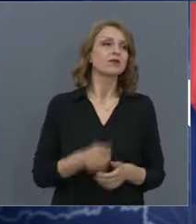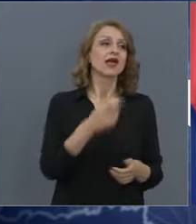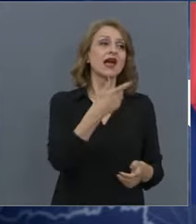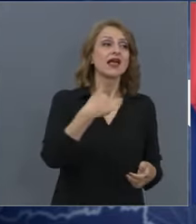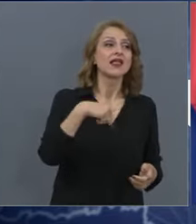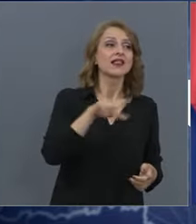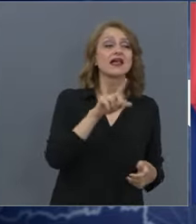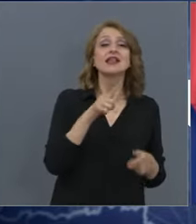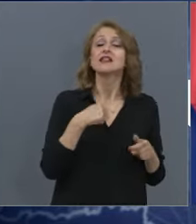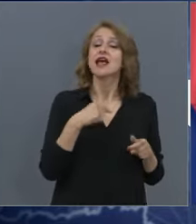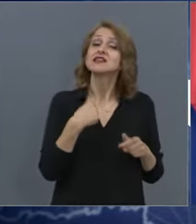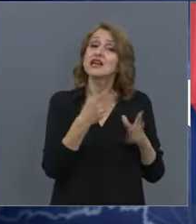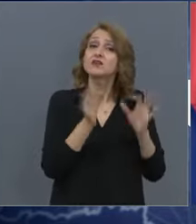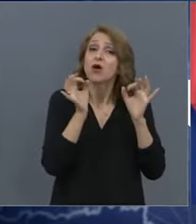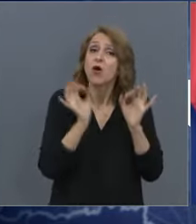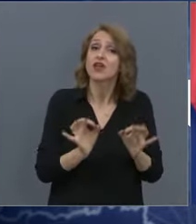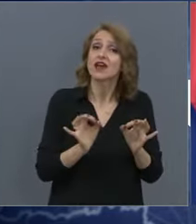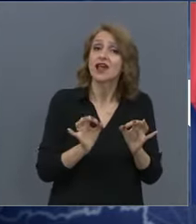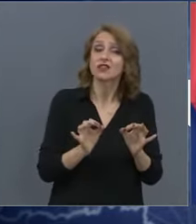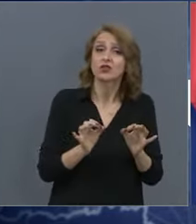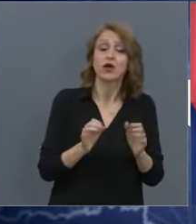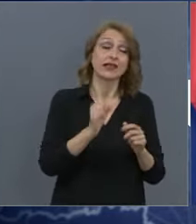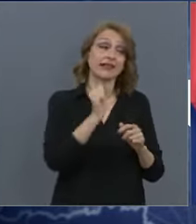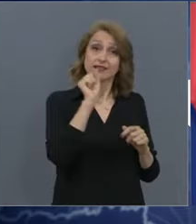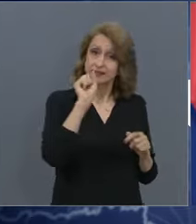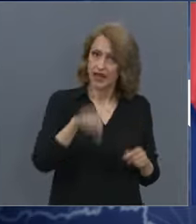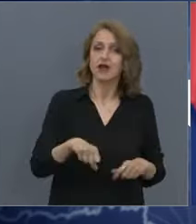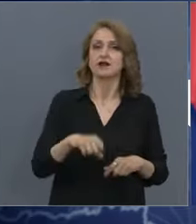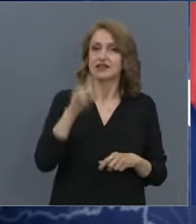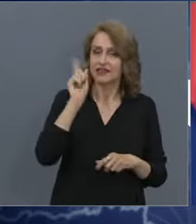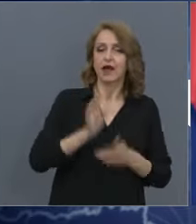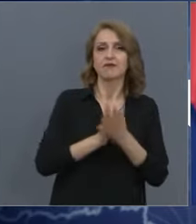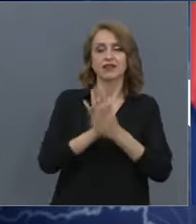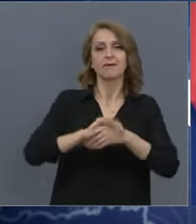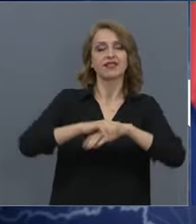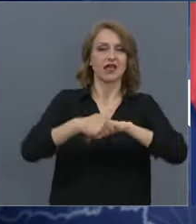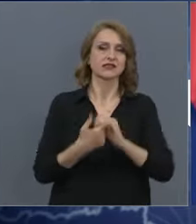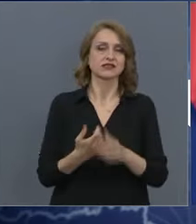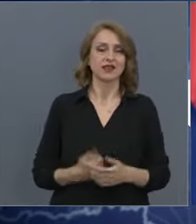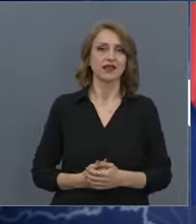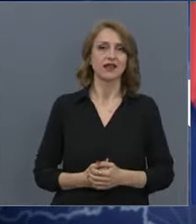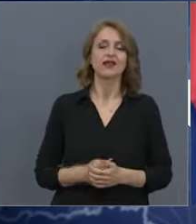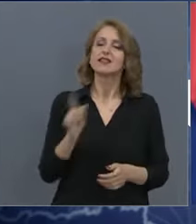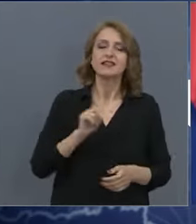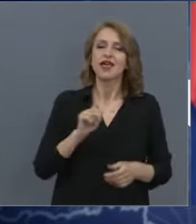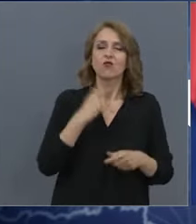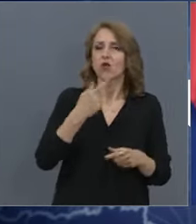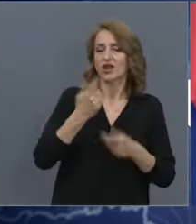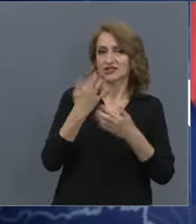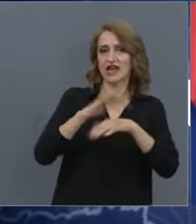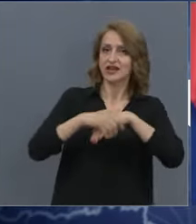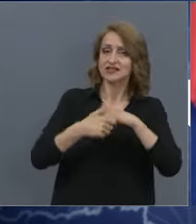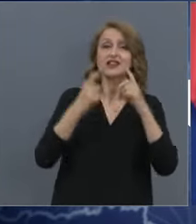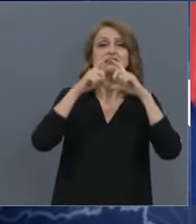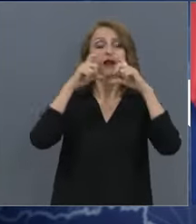конкретика. Просто когато вчера анонсирахте всичко Да, трябва да си миете ръцета. Не питам за миенето на ръцета, попитах за маските на закрите.